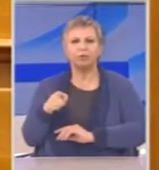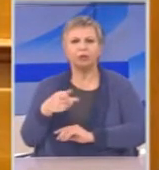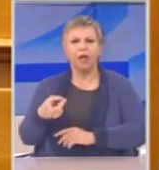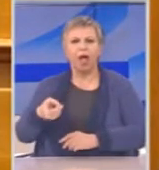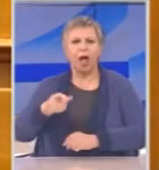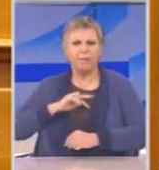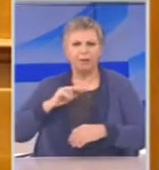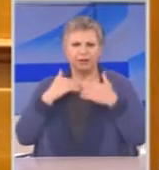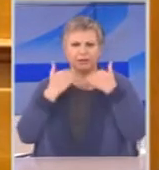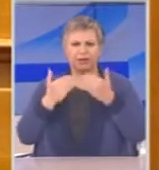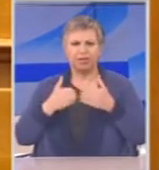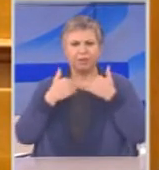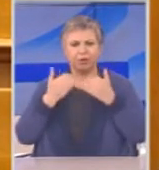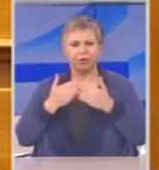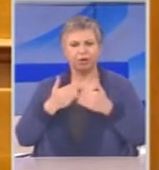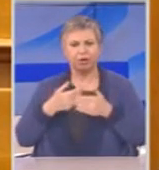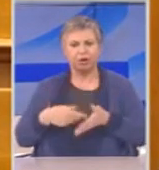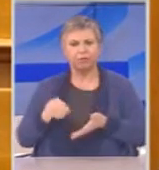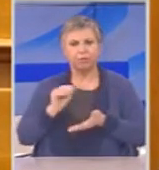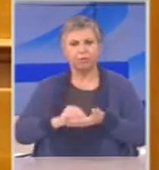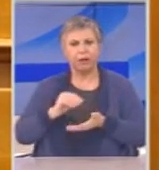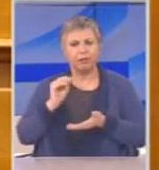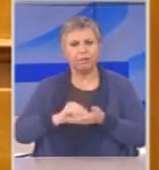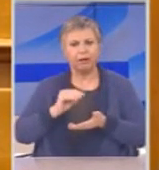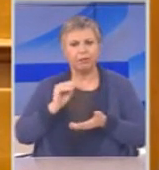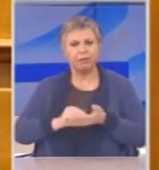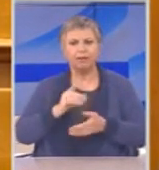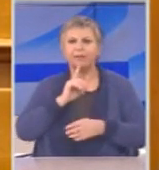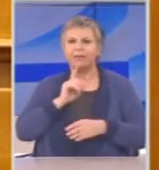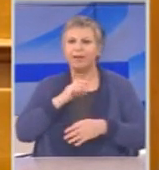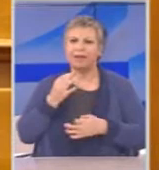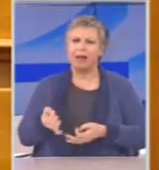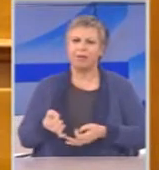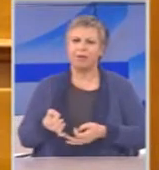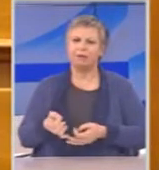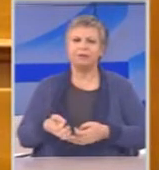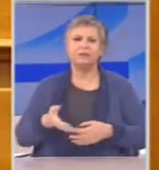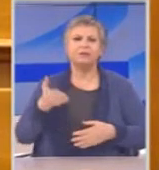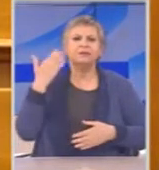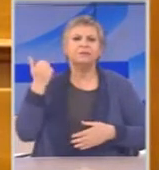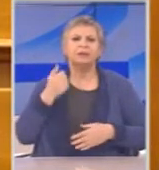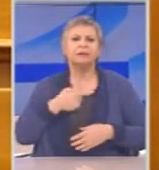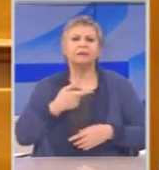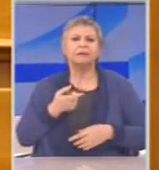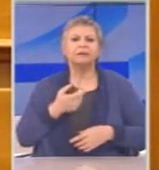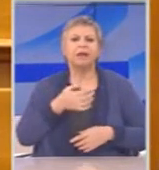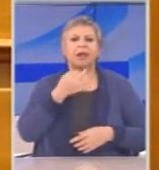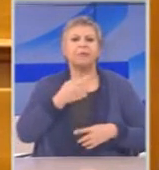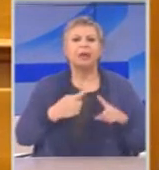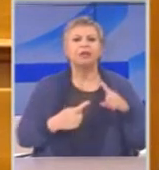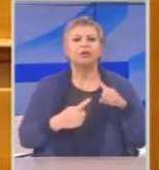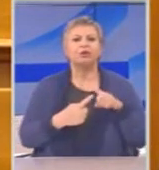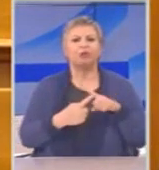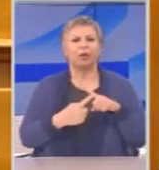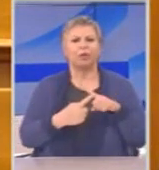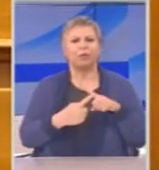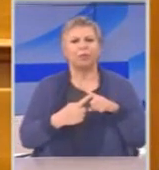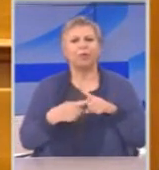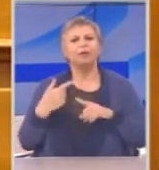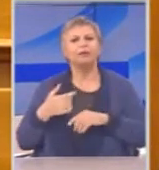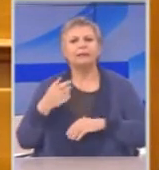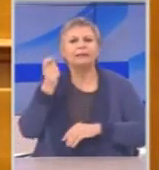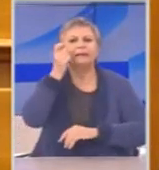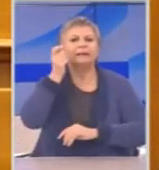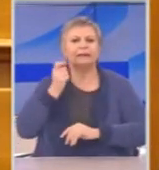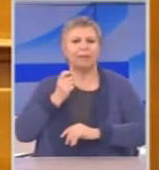το ερώτημα φτάνει μόνο Σιμίτης ή Τζοχατζόπουλος. Το ούτε Σιμίτης, ούτε Τζοχατζόπουλος δεν το έχουμε στο μυαλό μας.